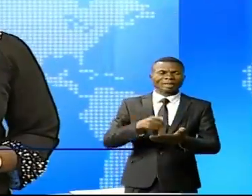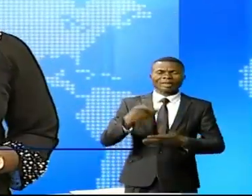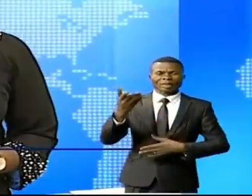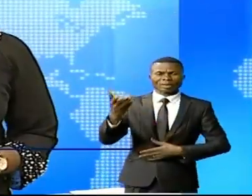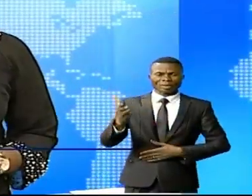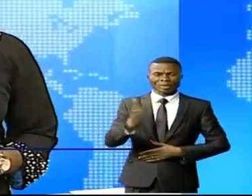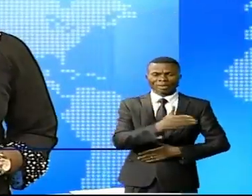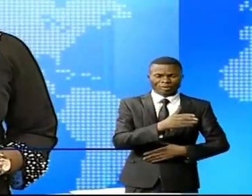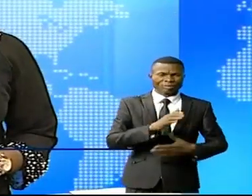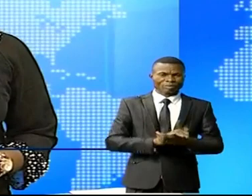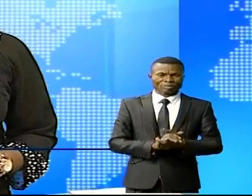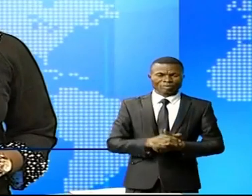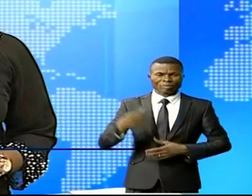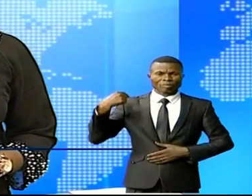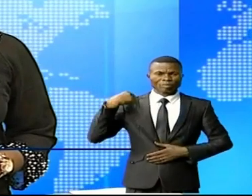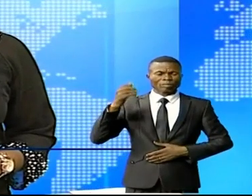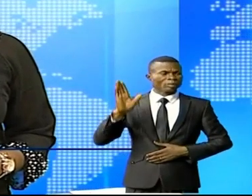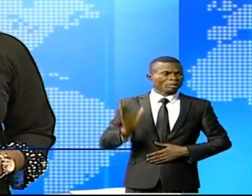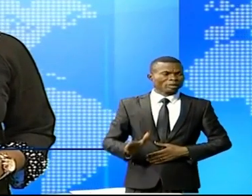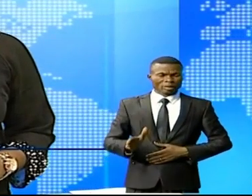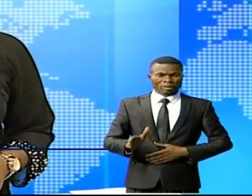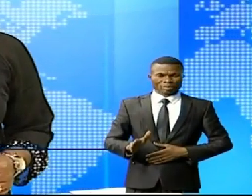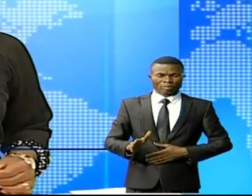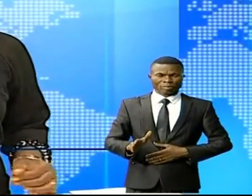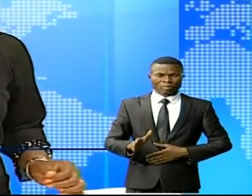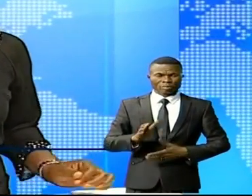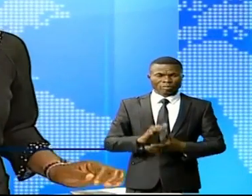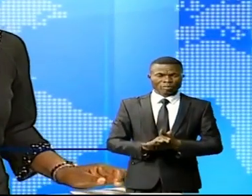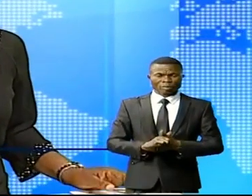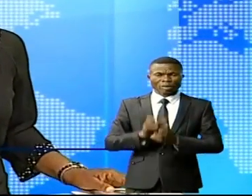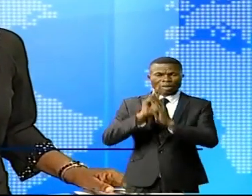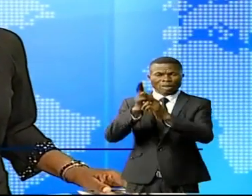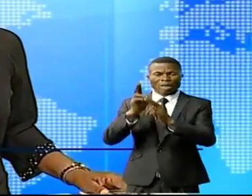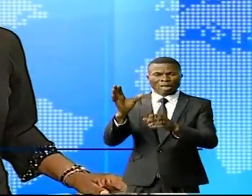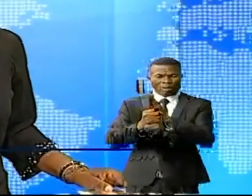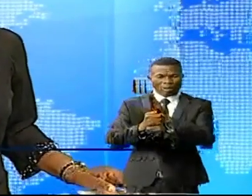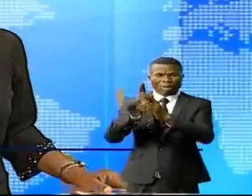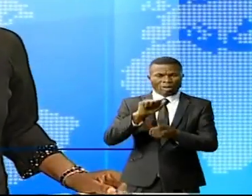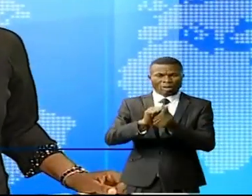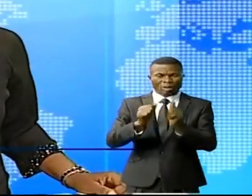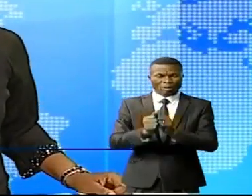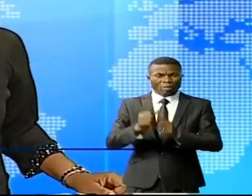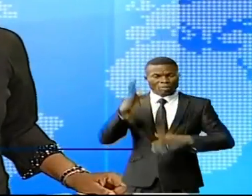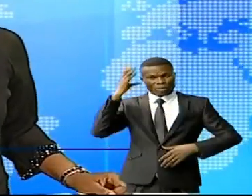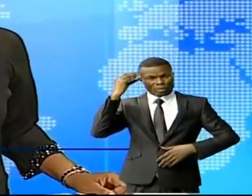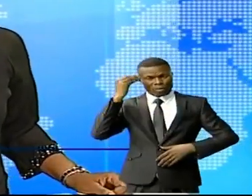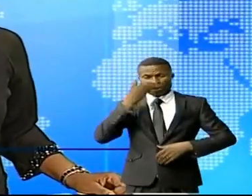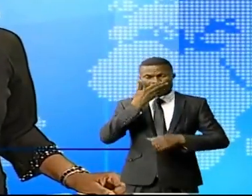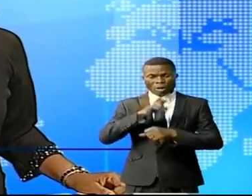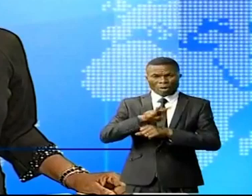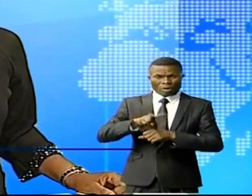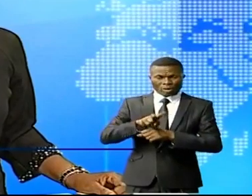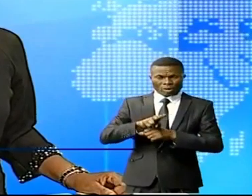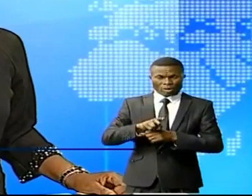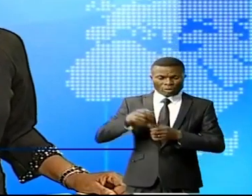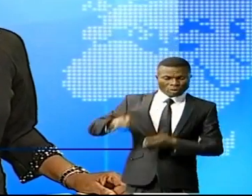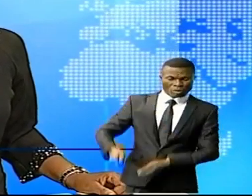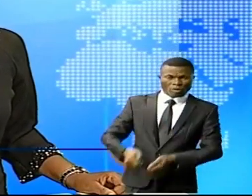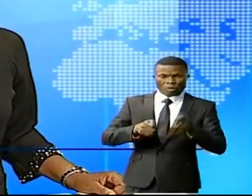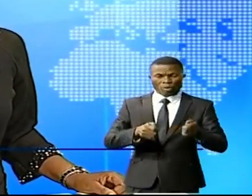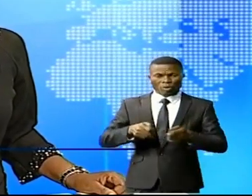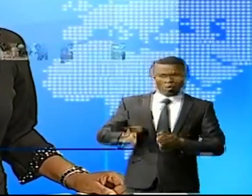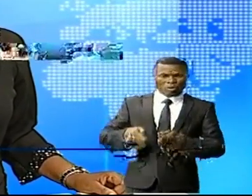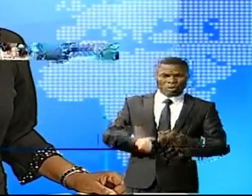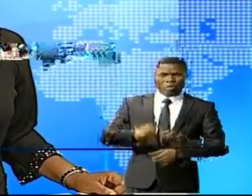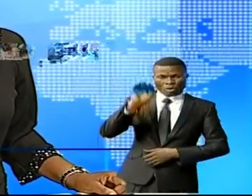Pendant que le gouverneur faisait la restitution de la situation épidémiologique, les craiseurs autochtones